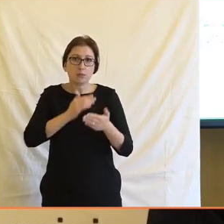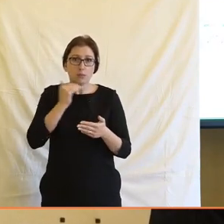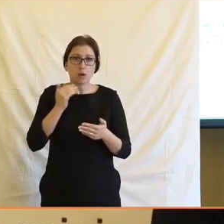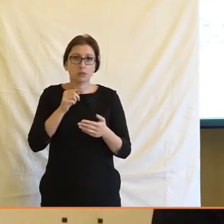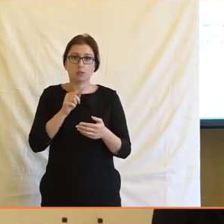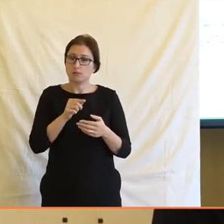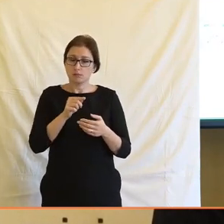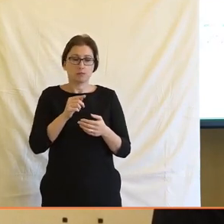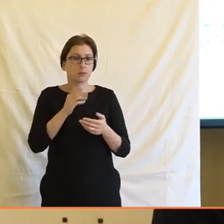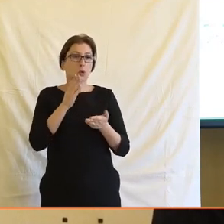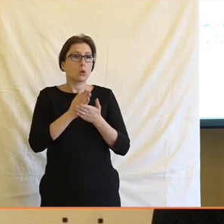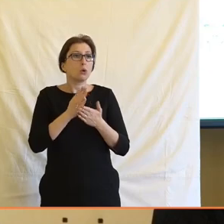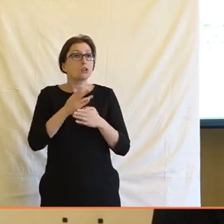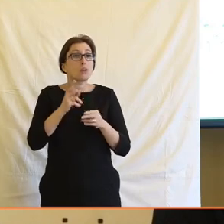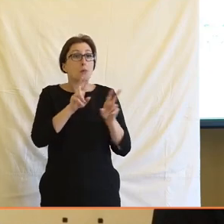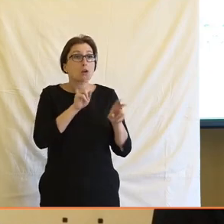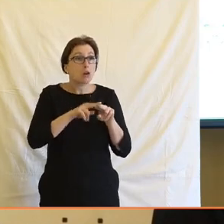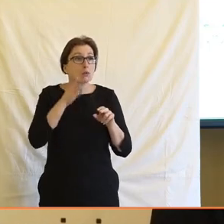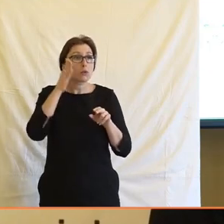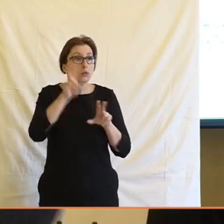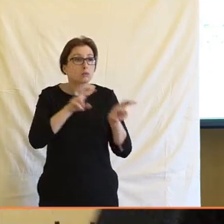budoucnu znamenat vysokou citovanost.